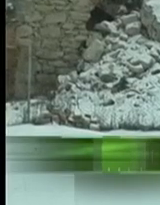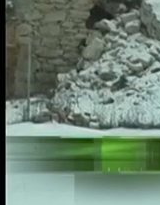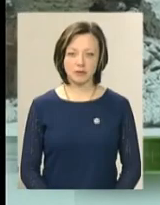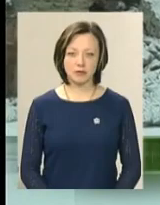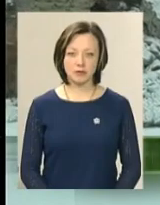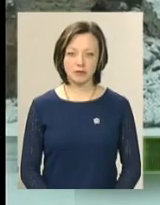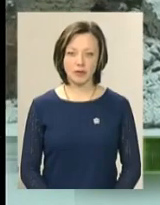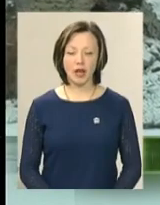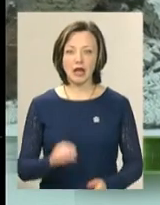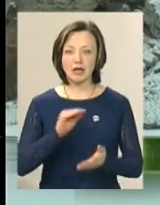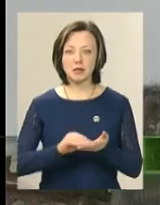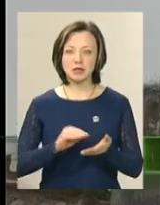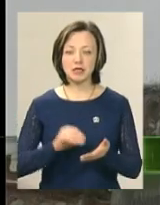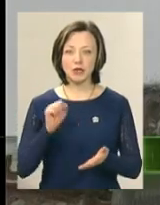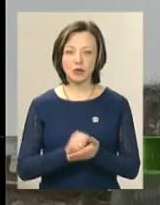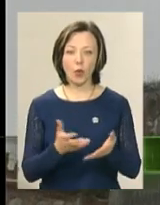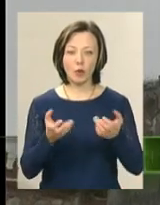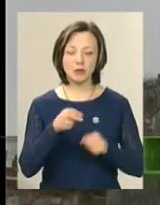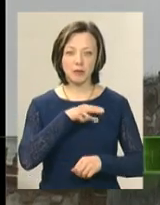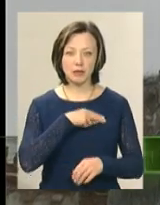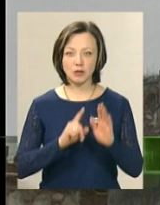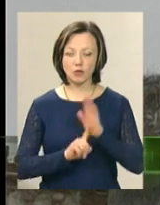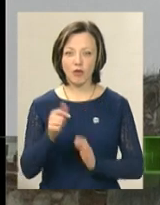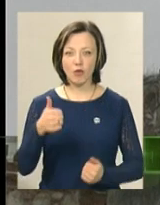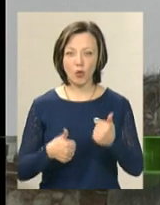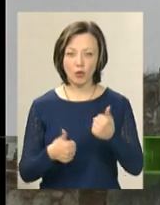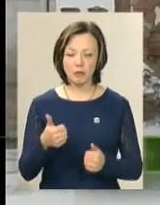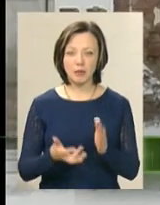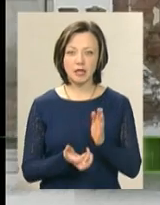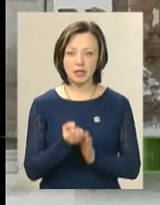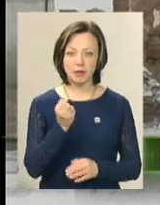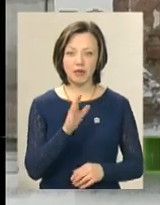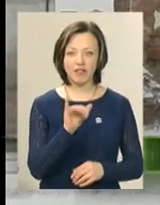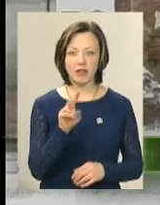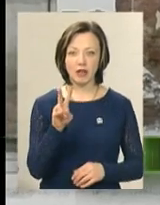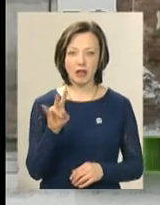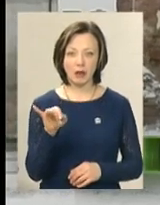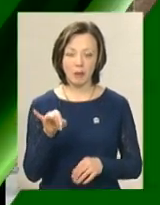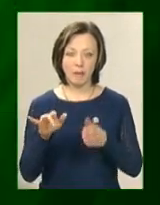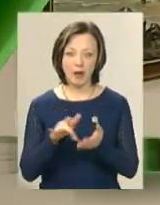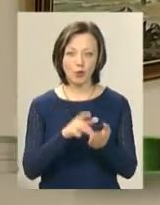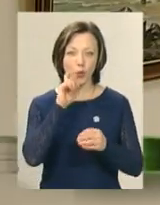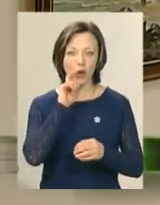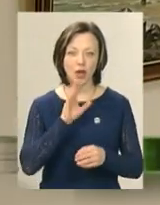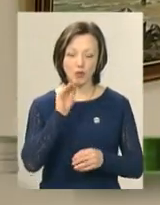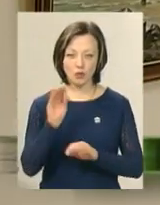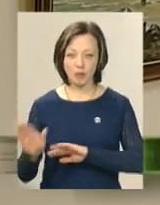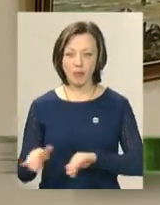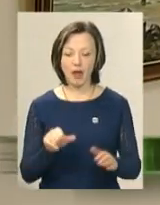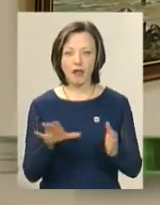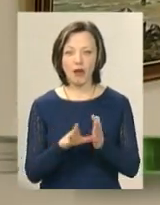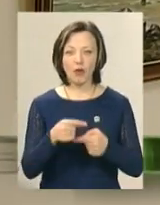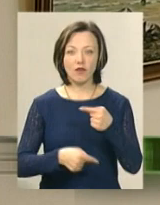Написати статтю і отримати приз. Відсьогодні стартував конкурс «Підтримай вікімандри українською». Енергія